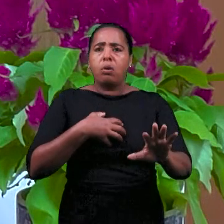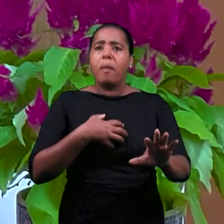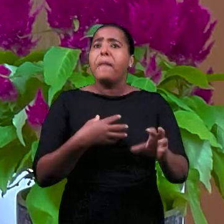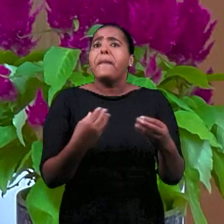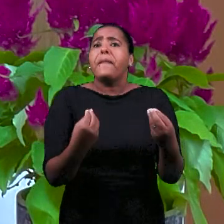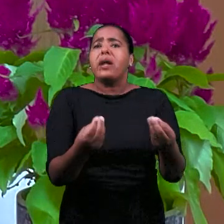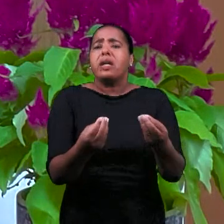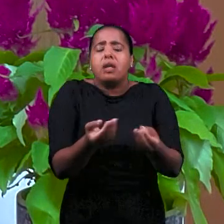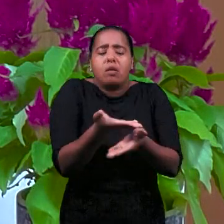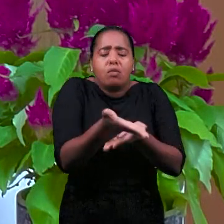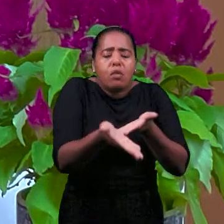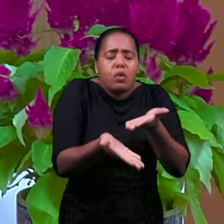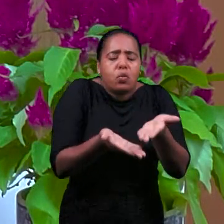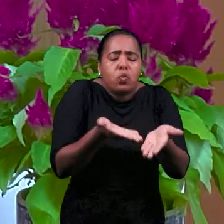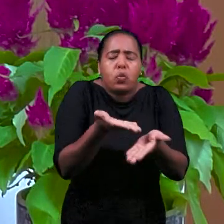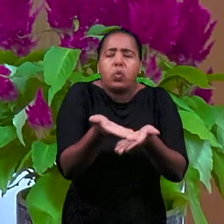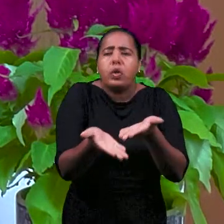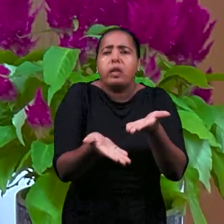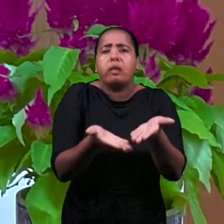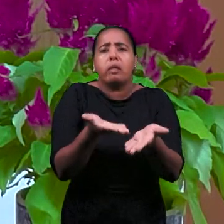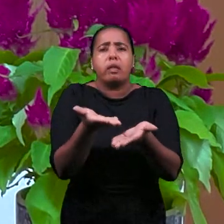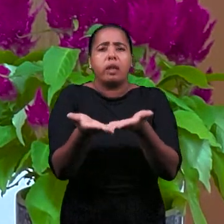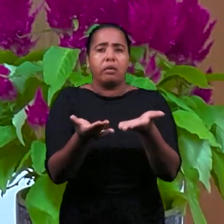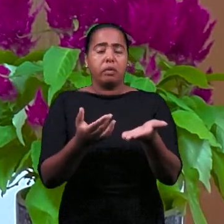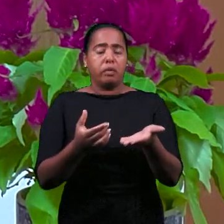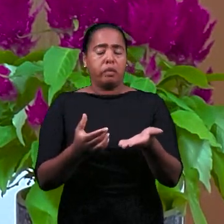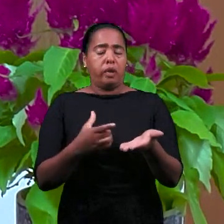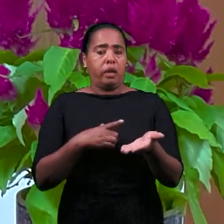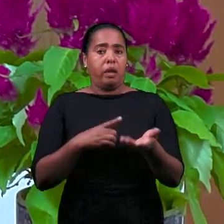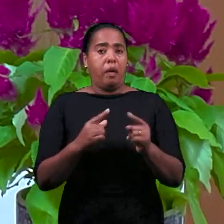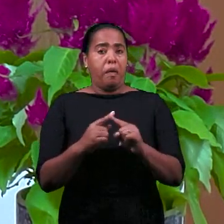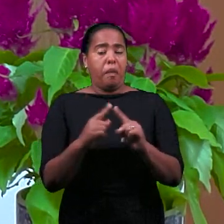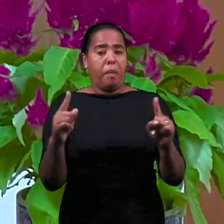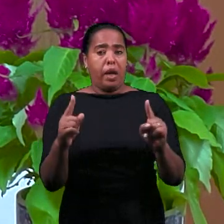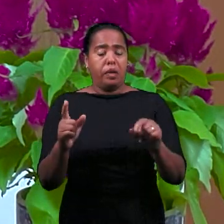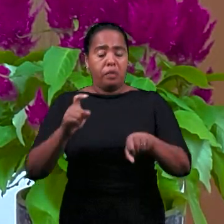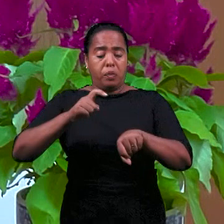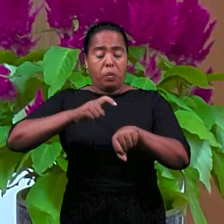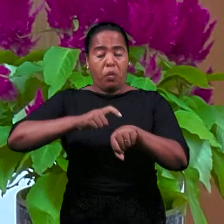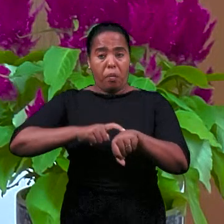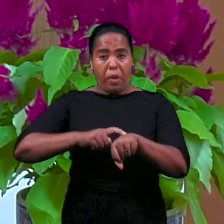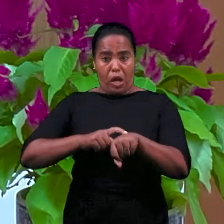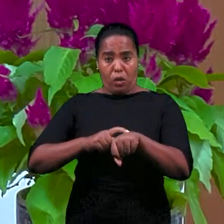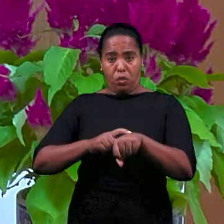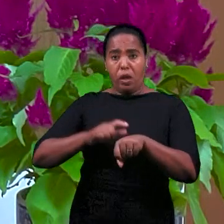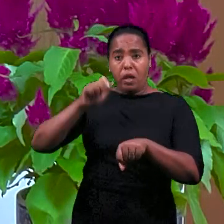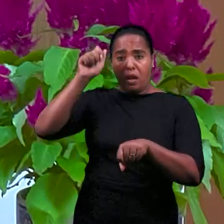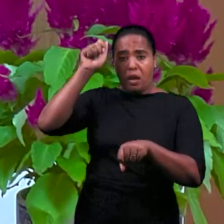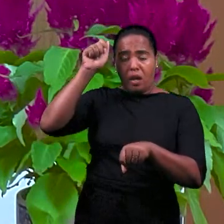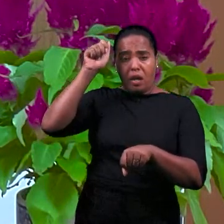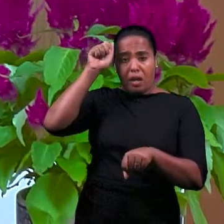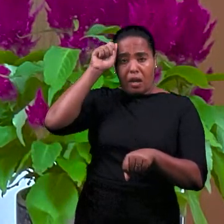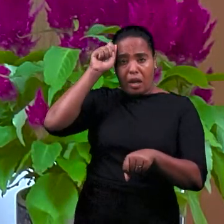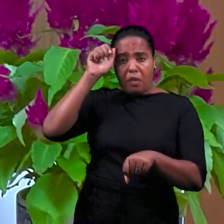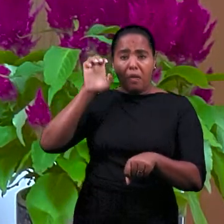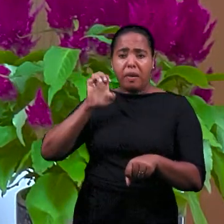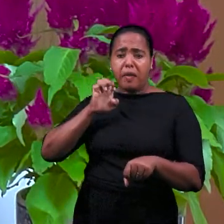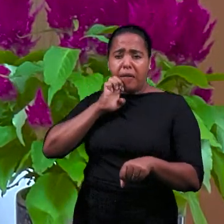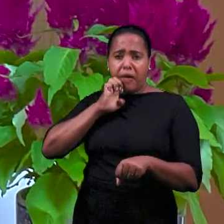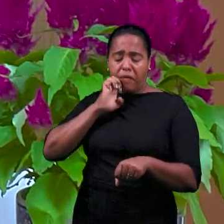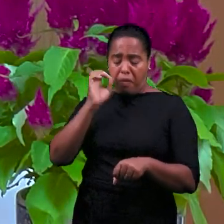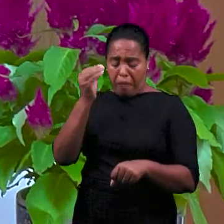заботились об этой безвинности, когда они сокрешили по неповинованию, через